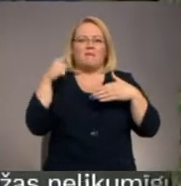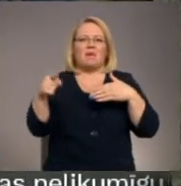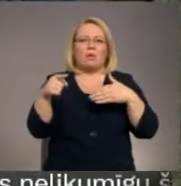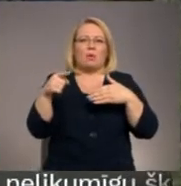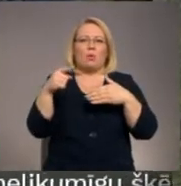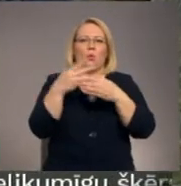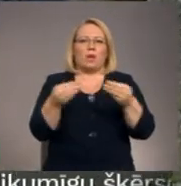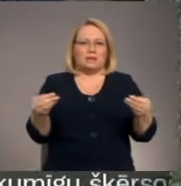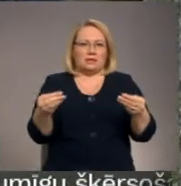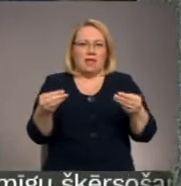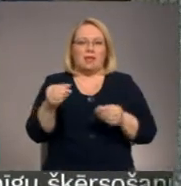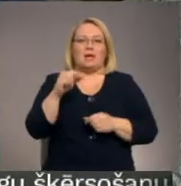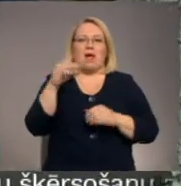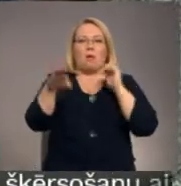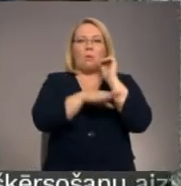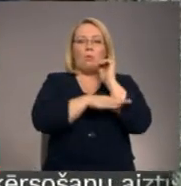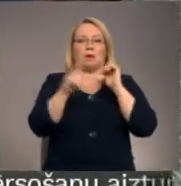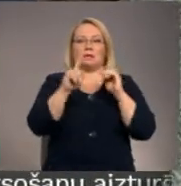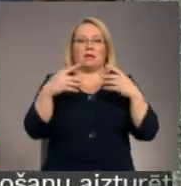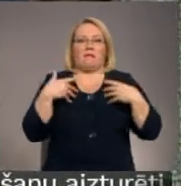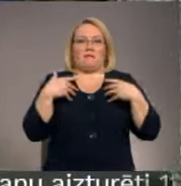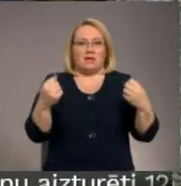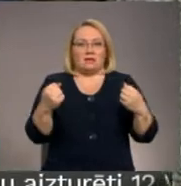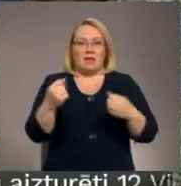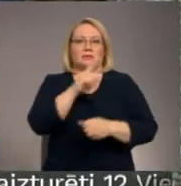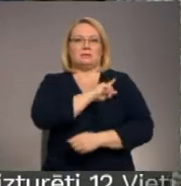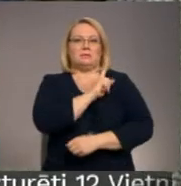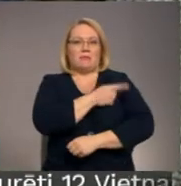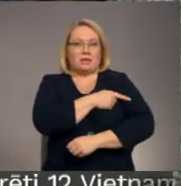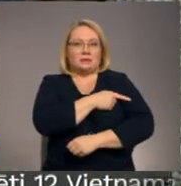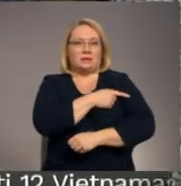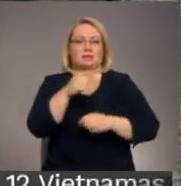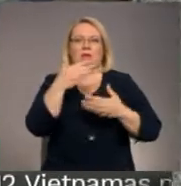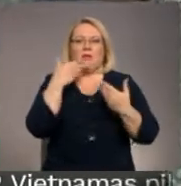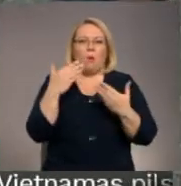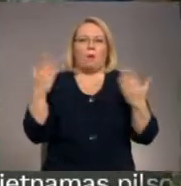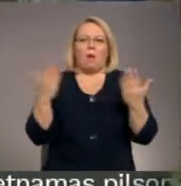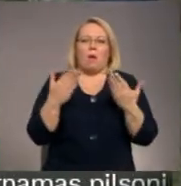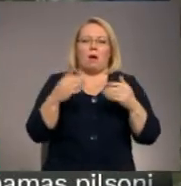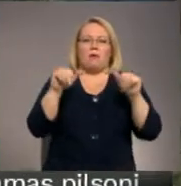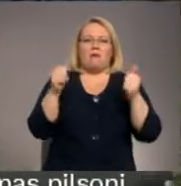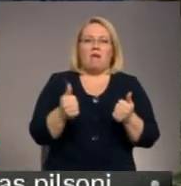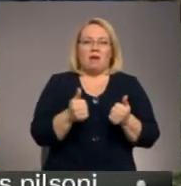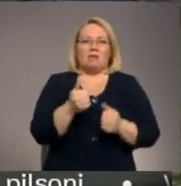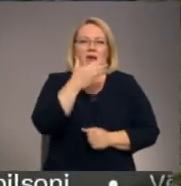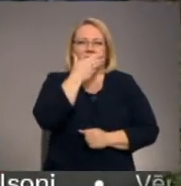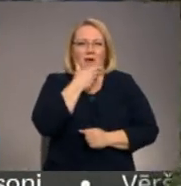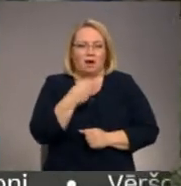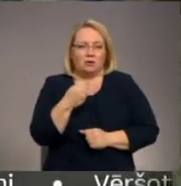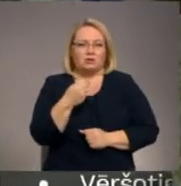koks ir vesels, spēcīgs, nav kaut kādā veidā novaināts, tad